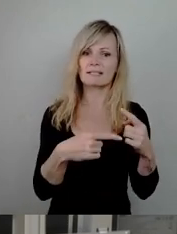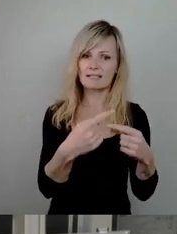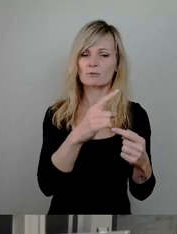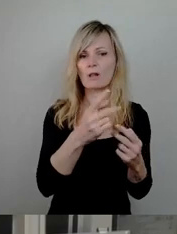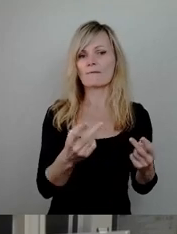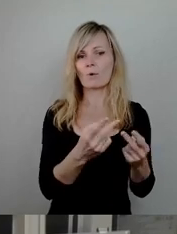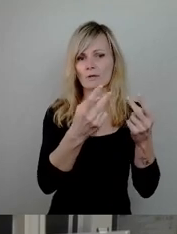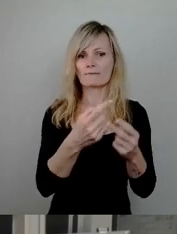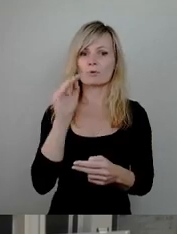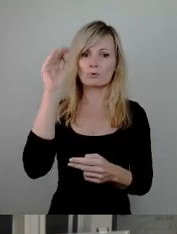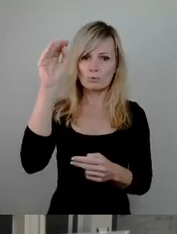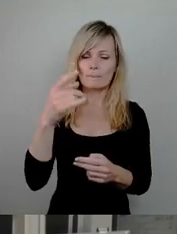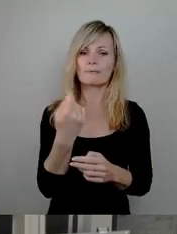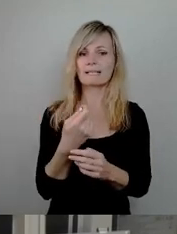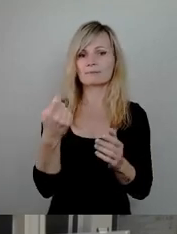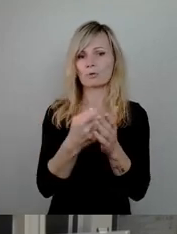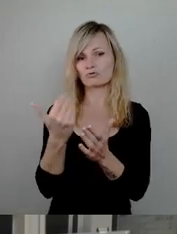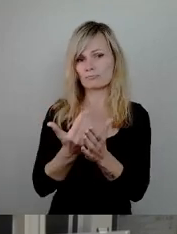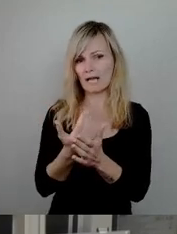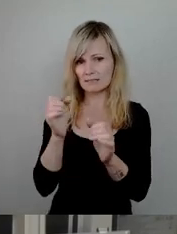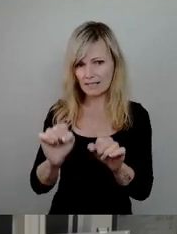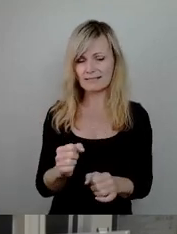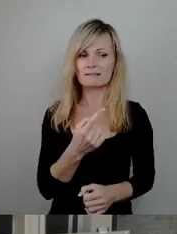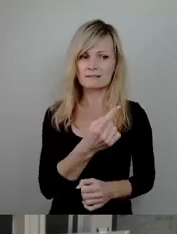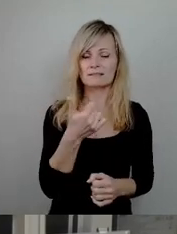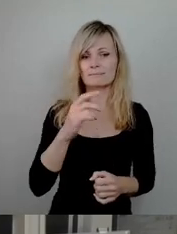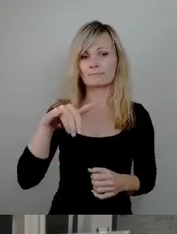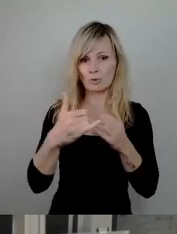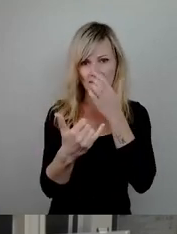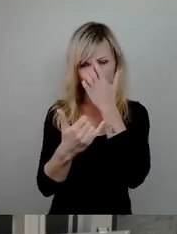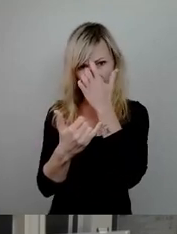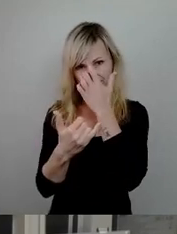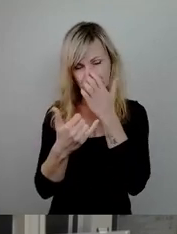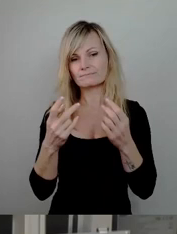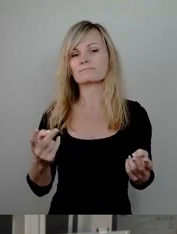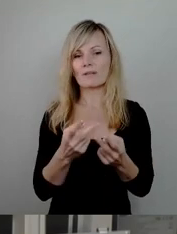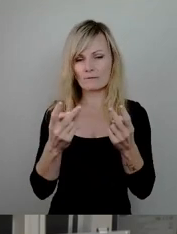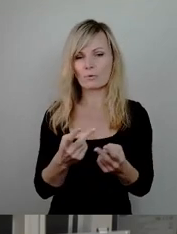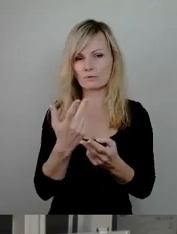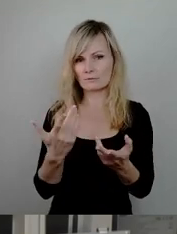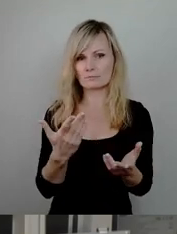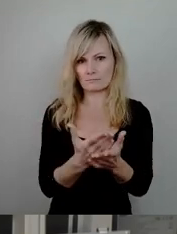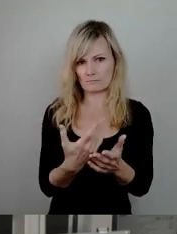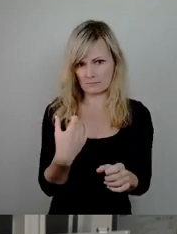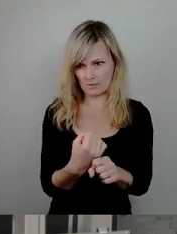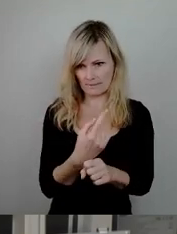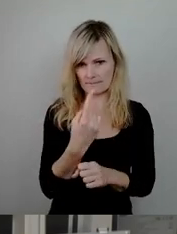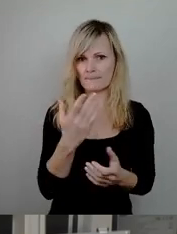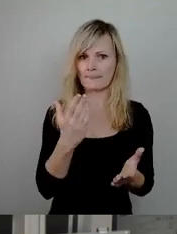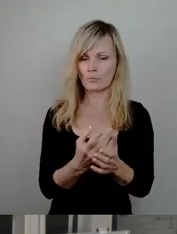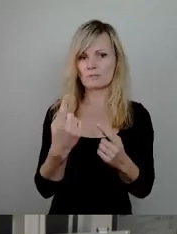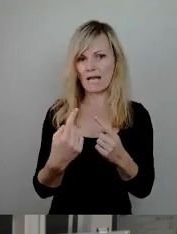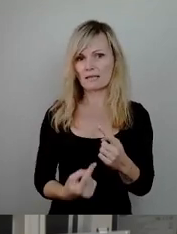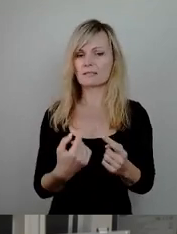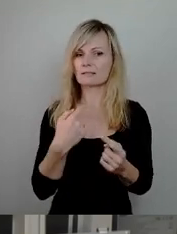Zukunft Betriebskosten zu sparen, dass hier ein Projekt noch gefördert wird, was wirklich das tut. Weil wir haben auch schon andere Dinge gehabt, wenn man in die